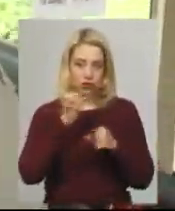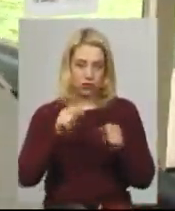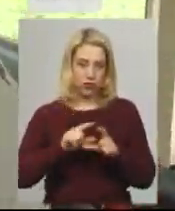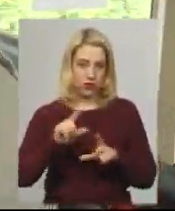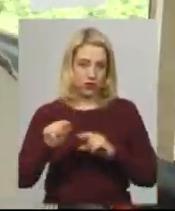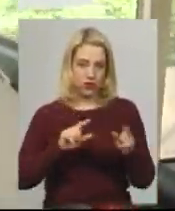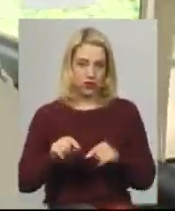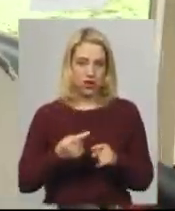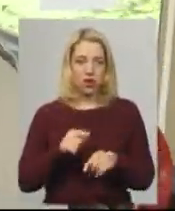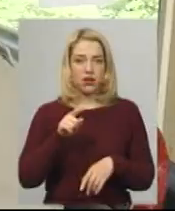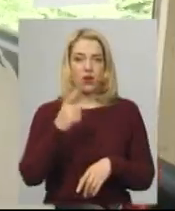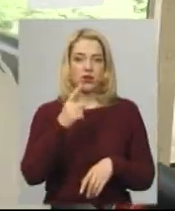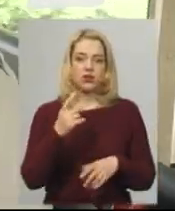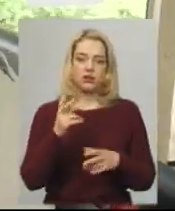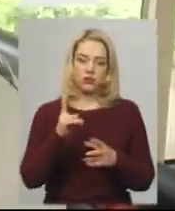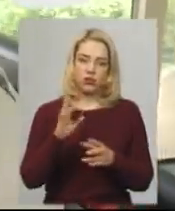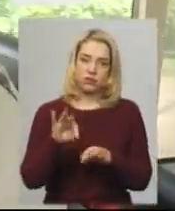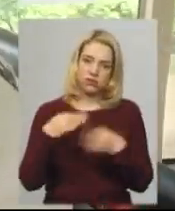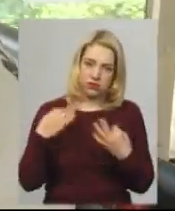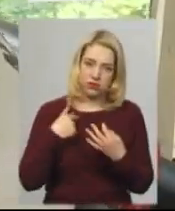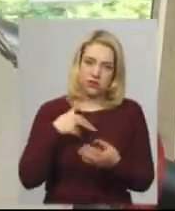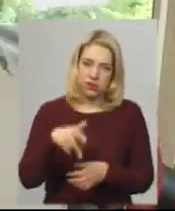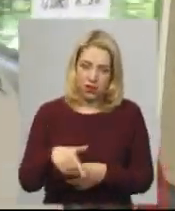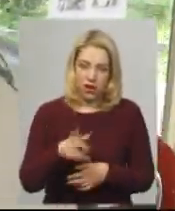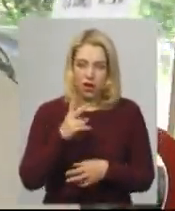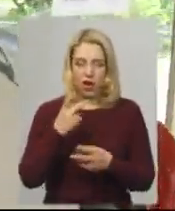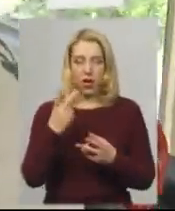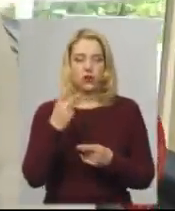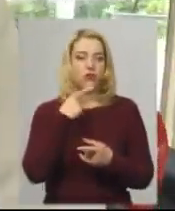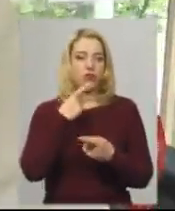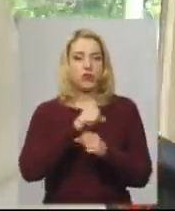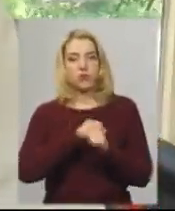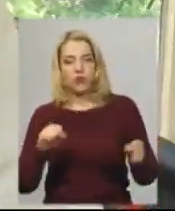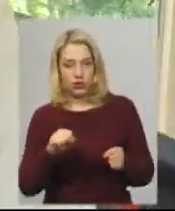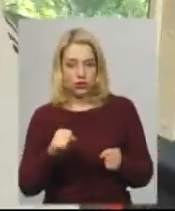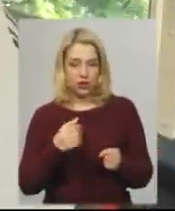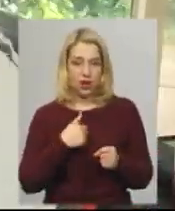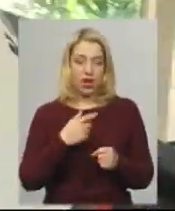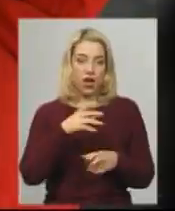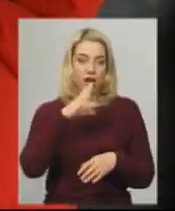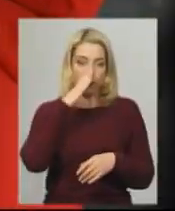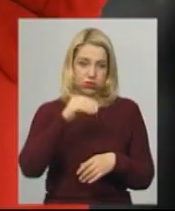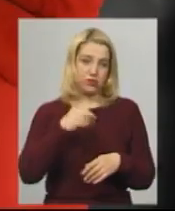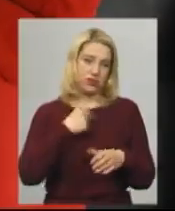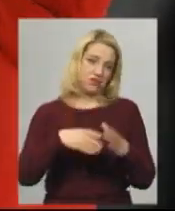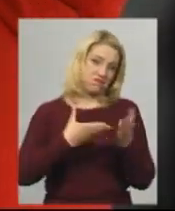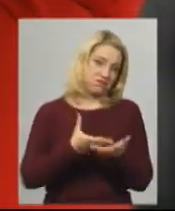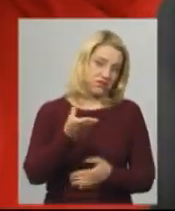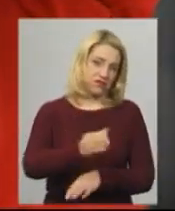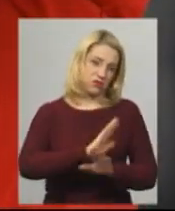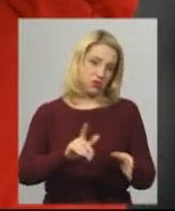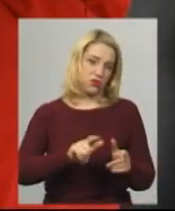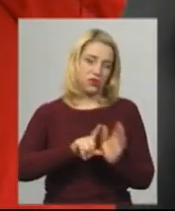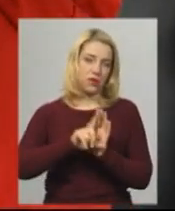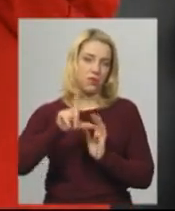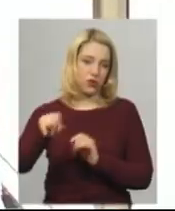один бере тролейбус, другий не бере тролейбус, маршрутки не ходять. Так заплатив гроші, поїхав. Від зупинки Лебідь